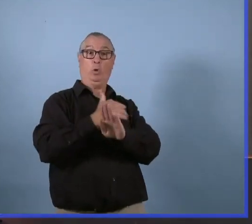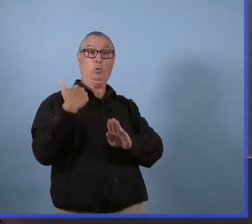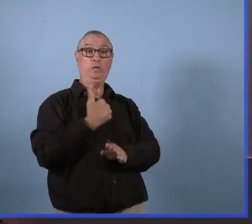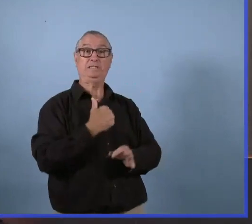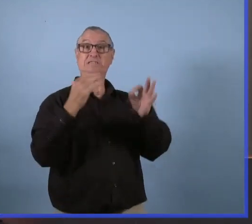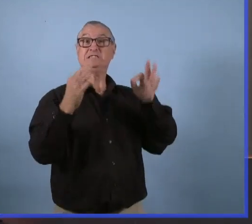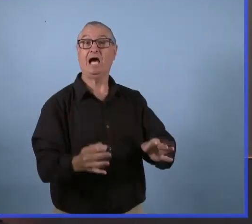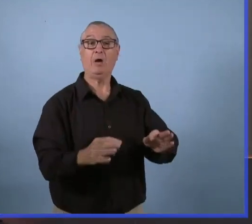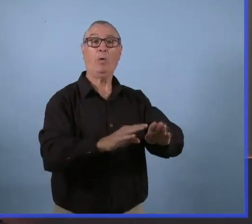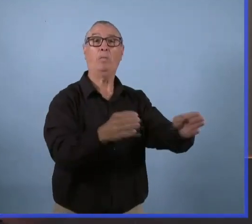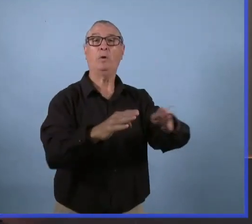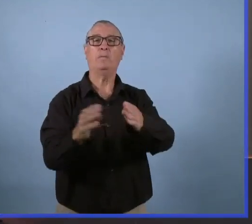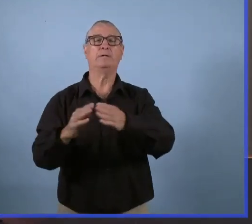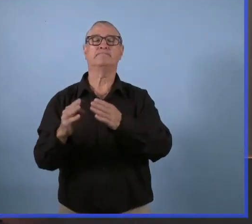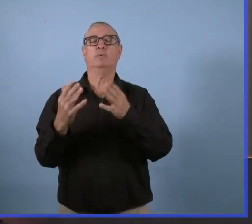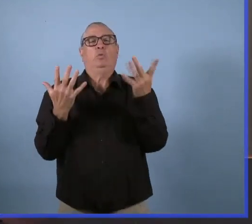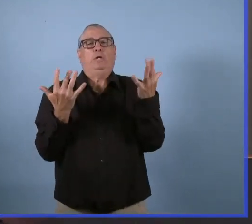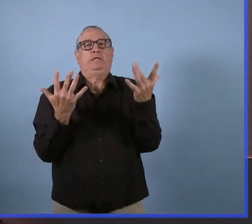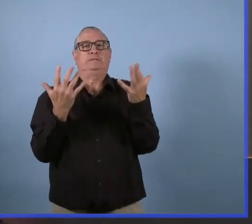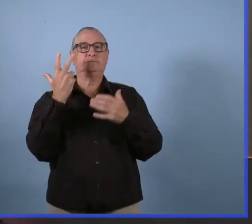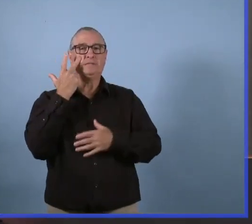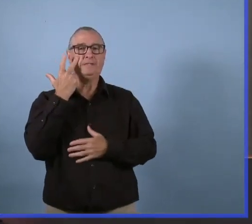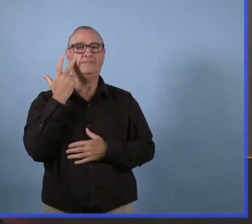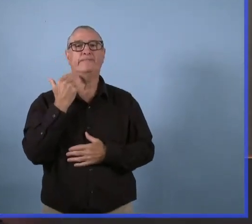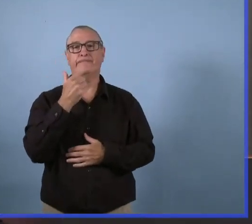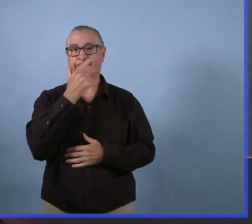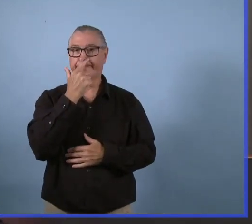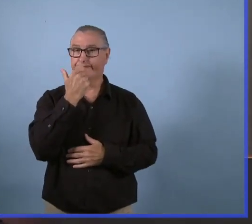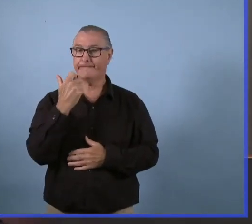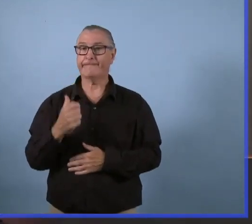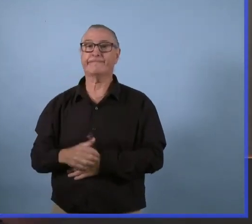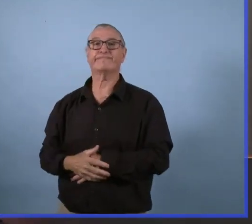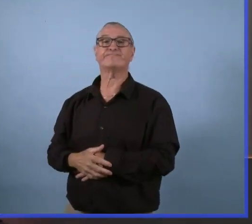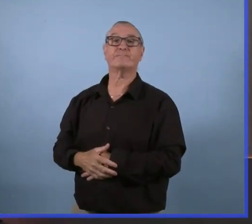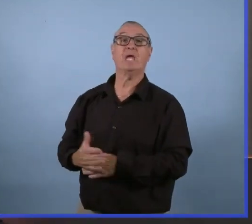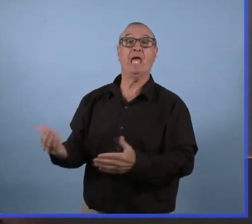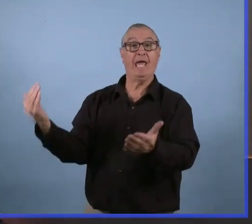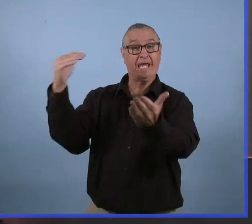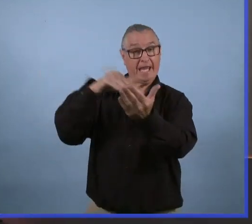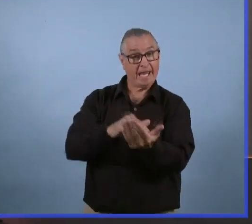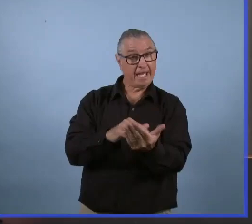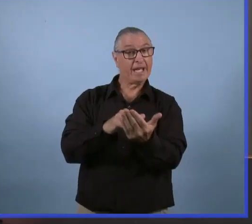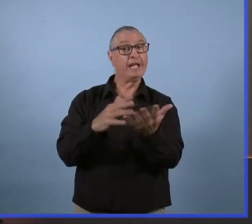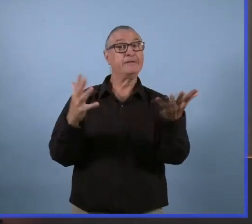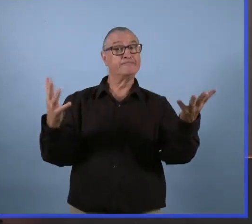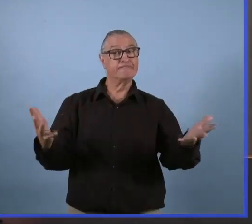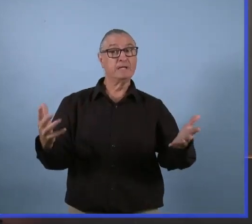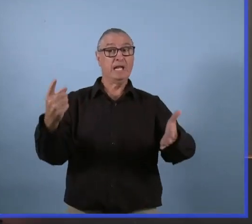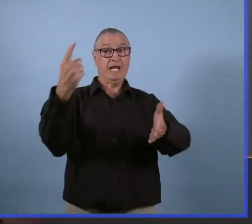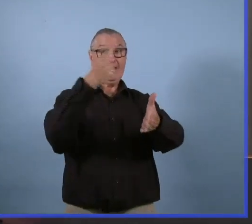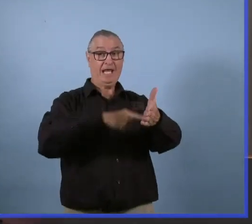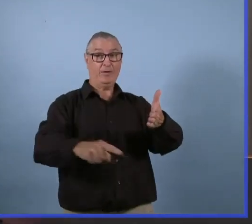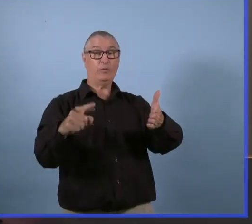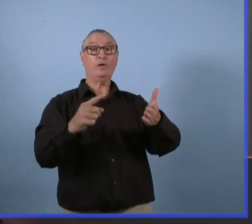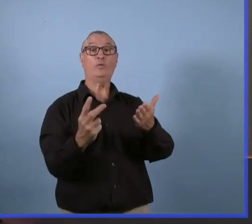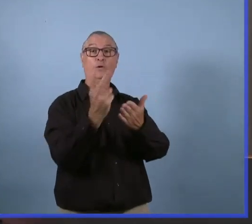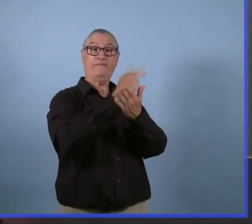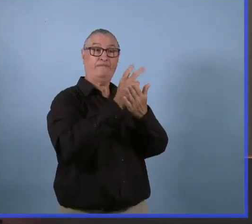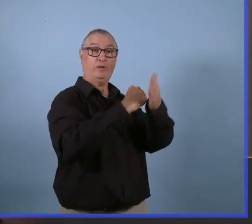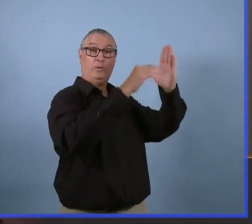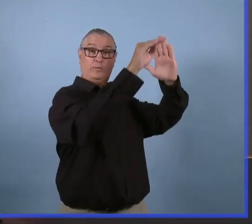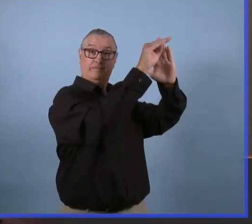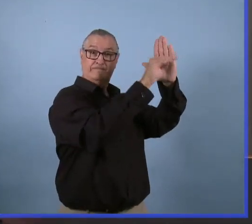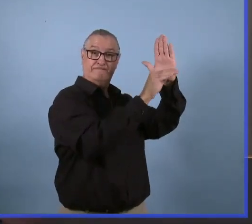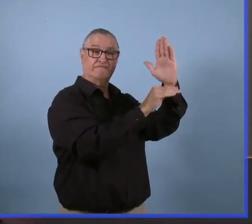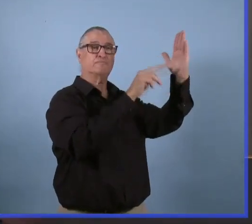comprendre les variables derrière cet indicateur. il faut vraiment faire attention à tous